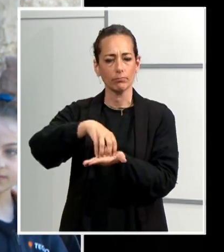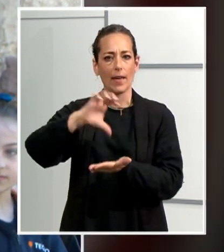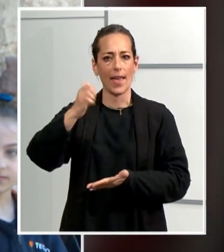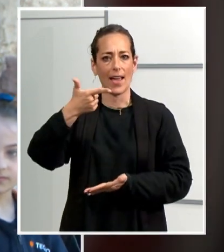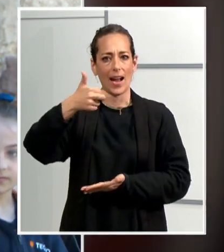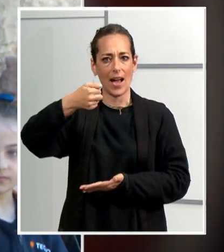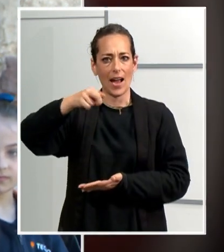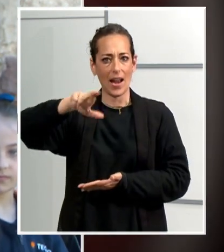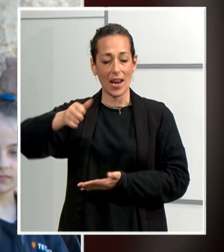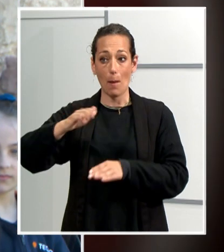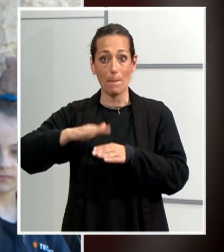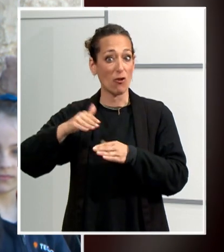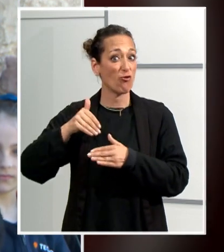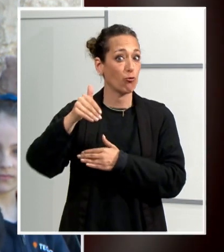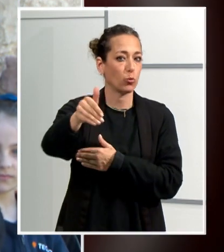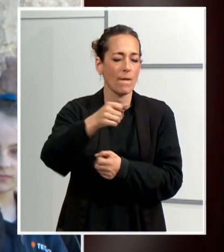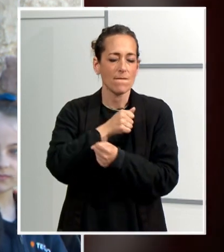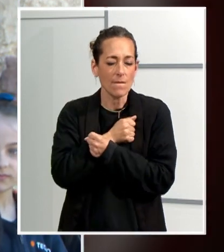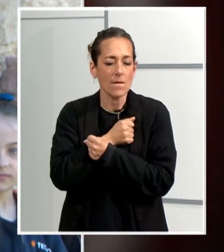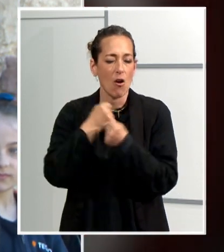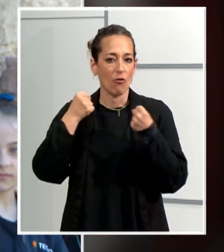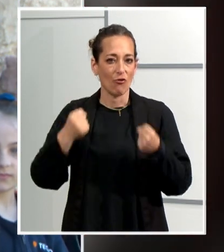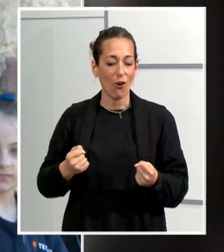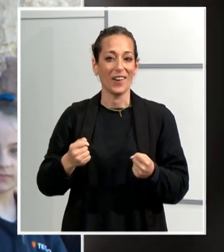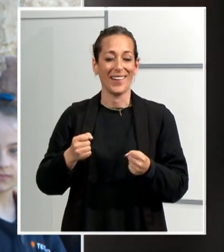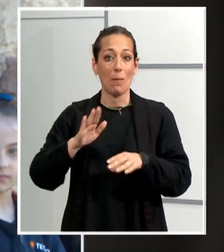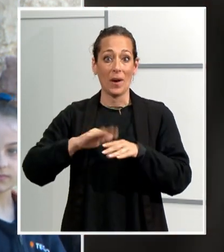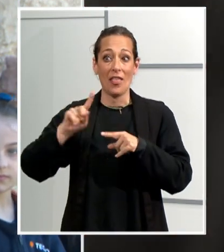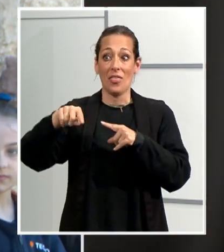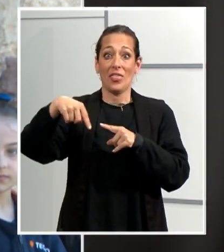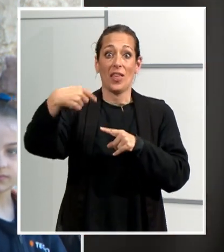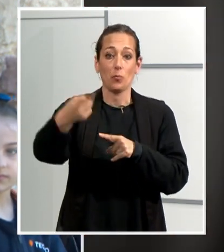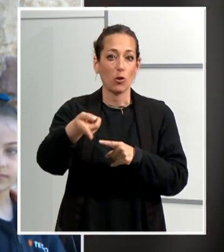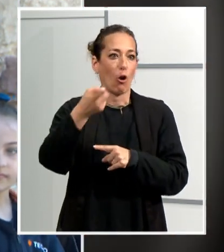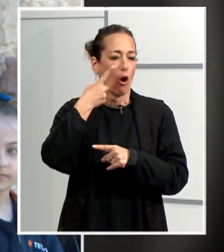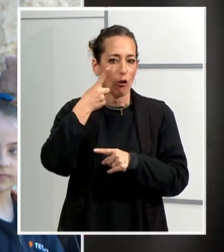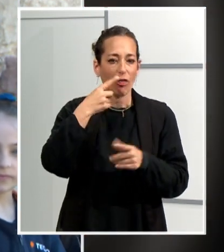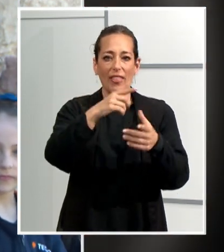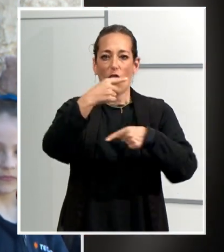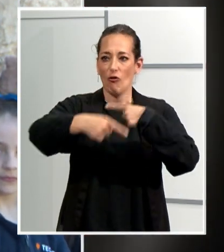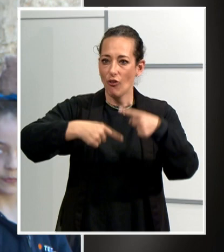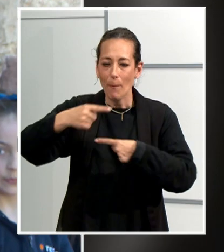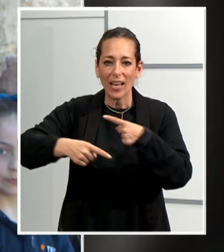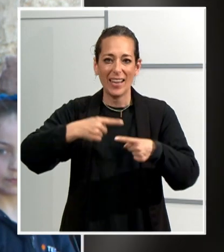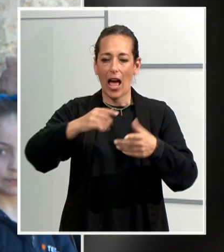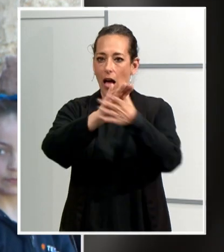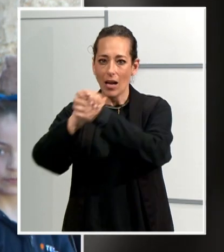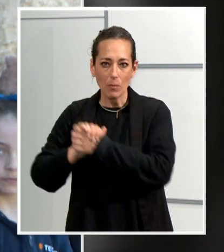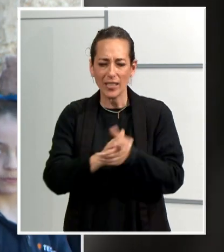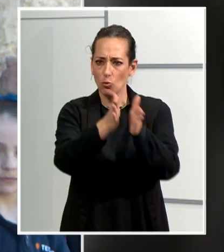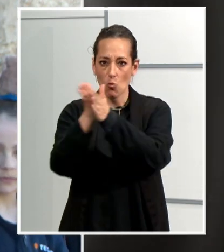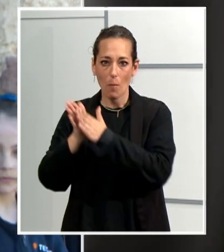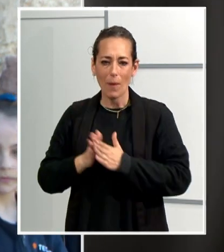se l'estimaran més que ningú i els que faran que les seves famílies, els seus coneguts, els seus companys i amics també